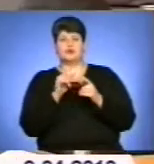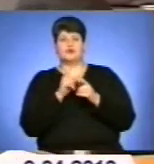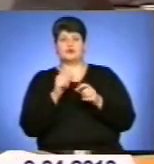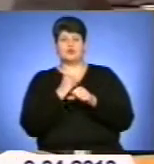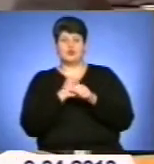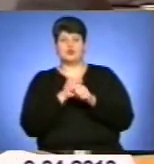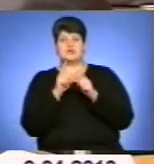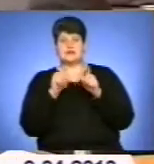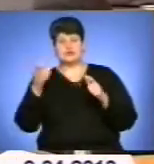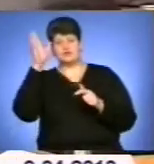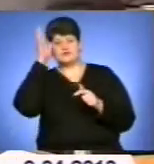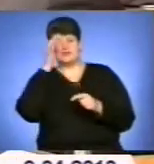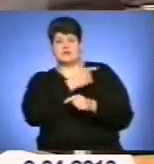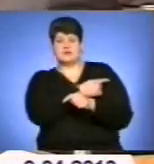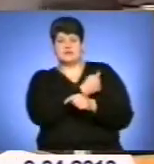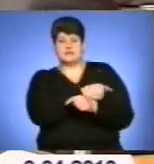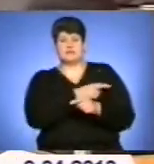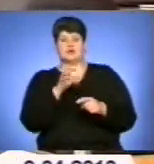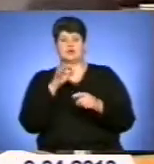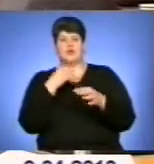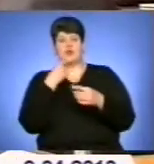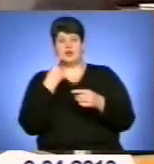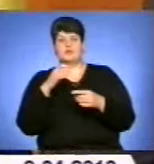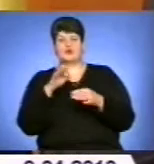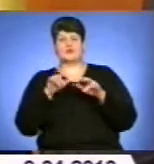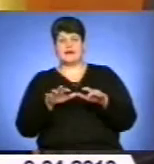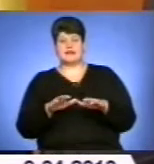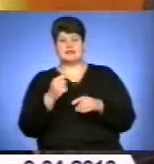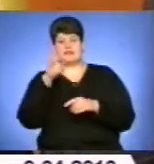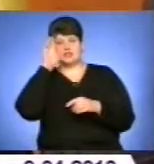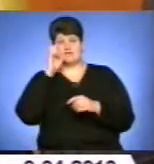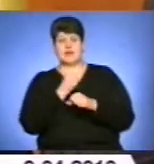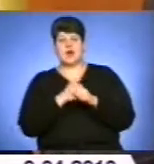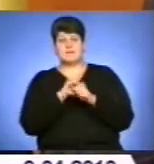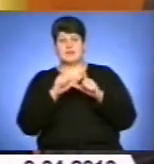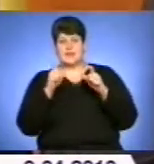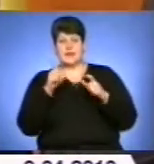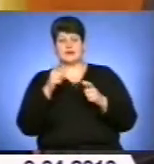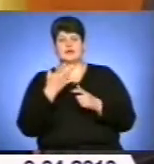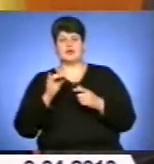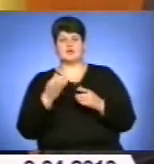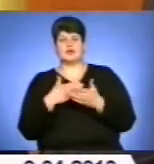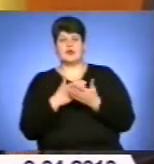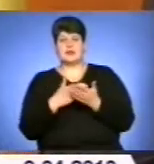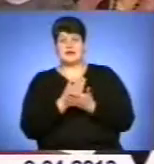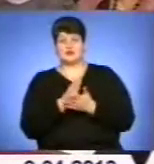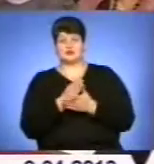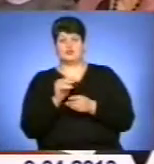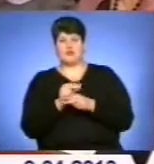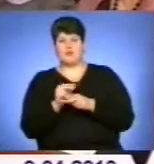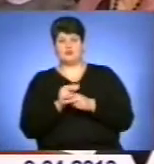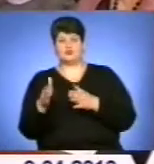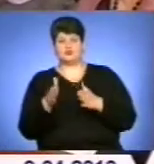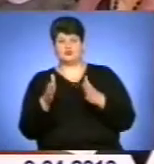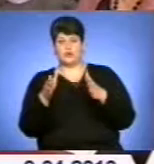медицини, наголошувалося на відновленні діяльності комунальних аптек, якісному ремонті доріг, екологічному обґрунтуванні всіх змін, облаштуванні